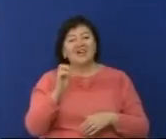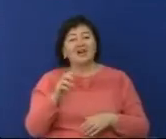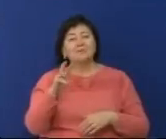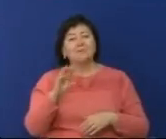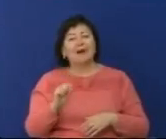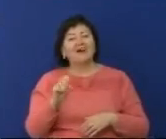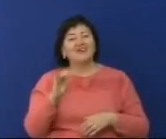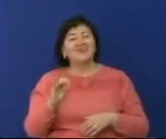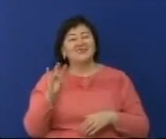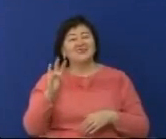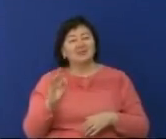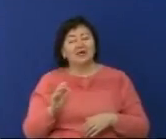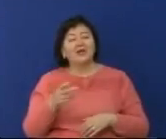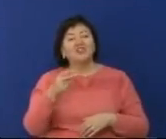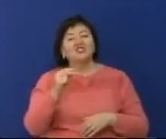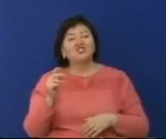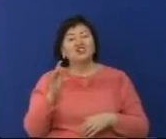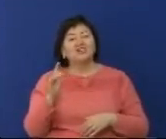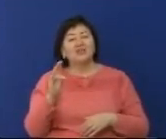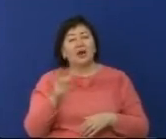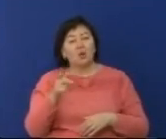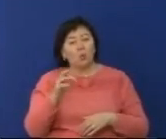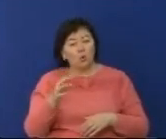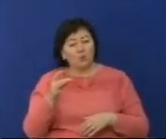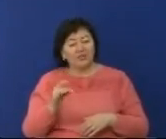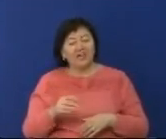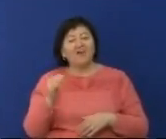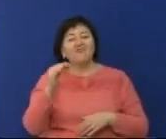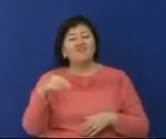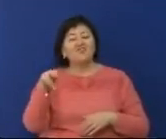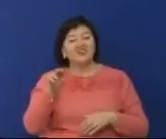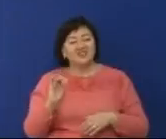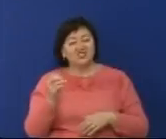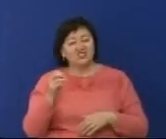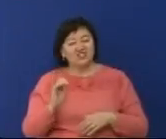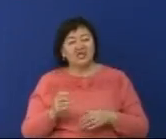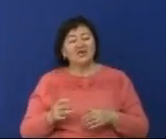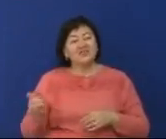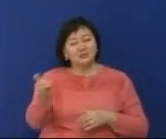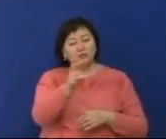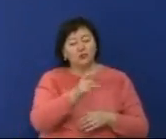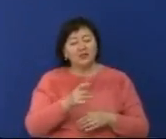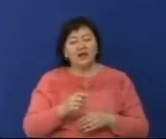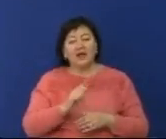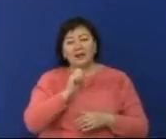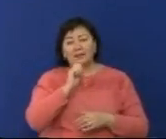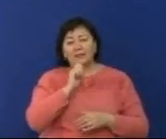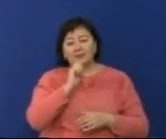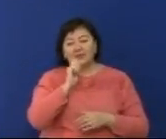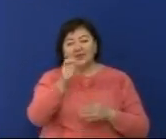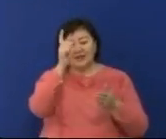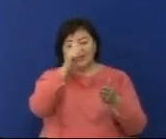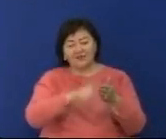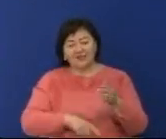Славения, Черногория, Біркен, Танзания республикасы және Фиджи республикасының елшілері Қасым Жомар Токаевқа сенім